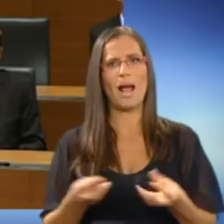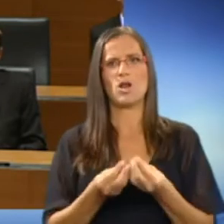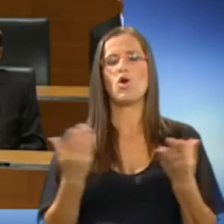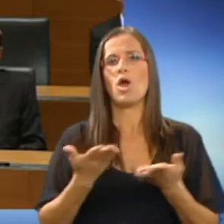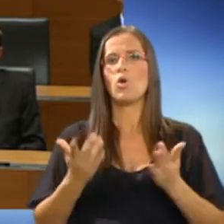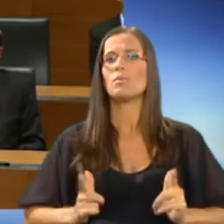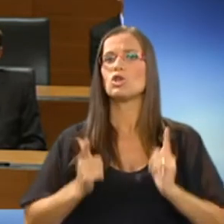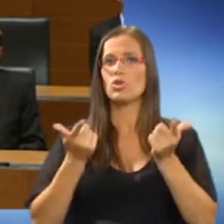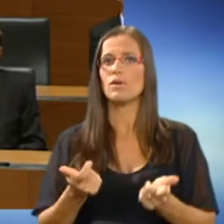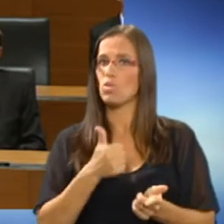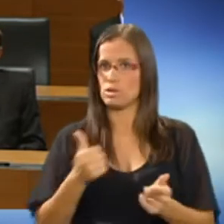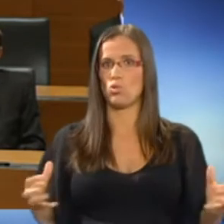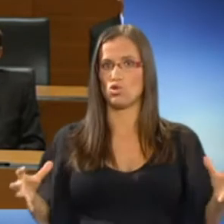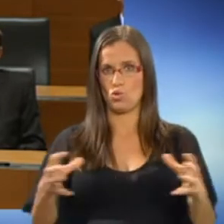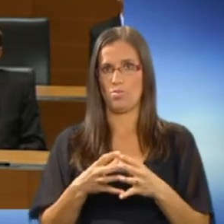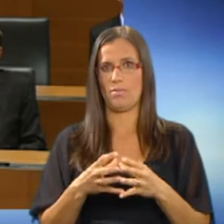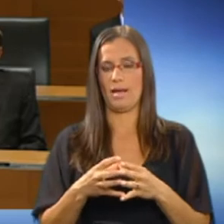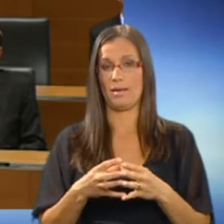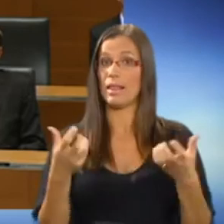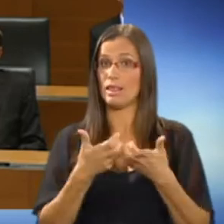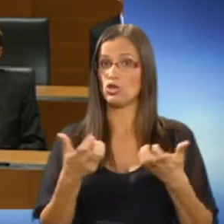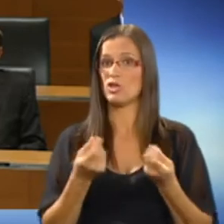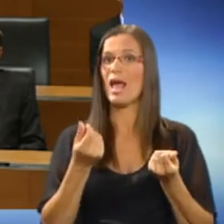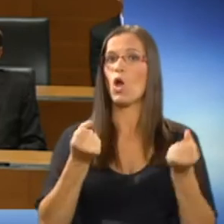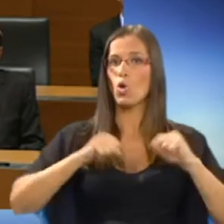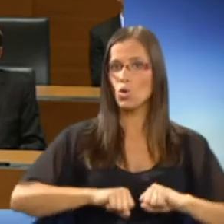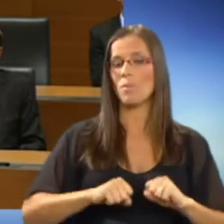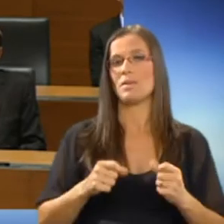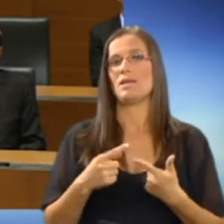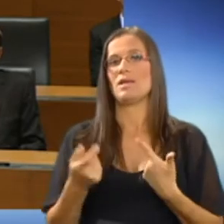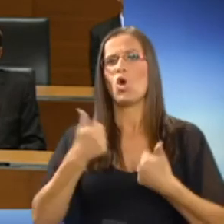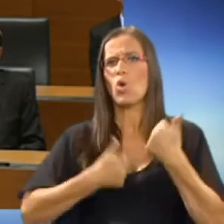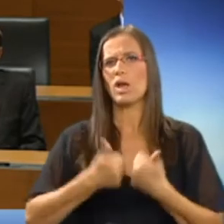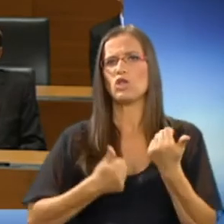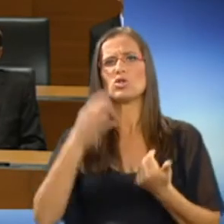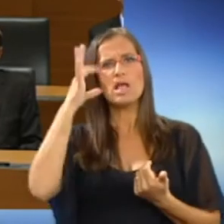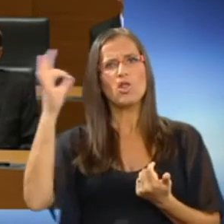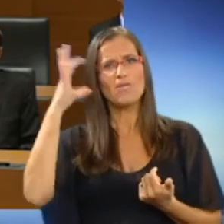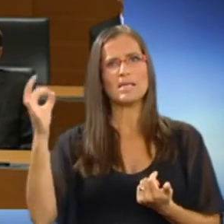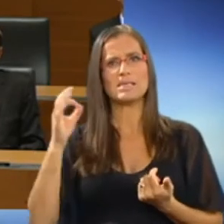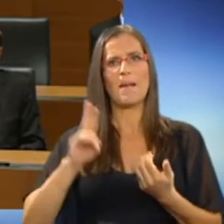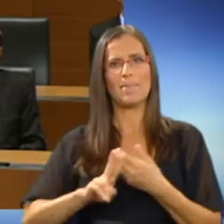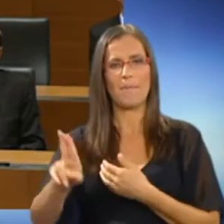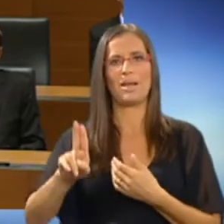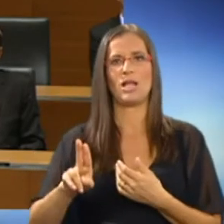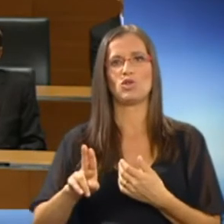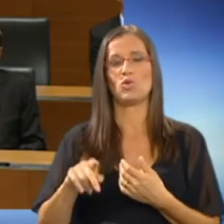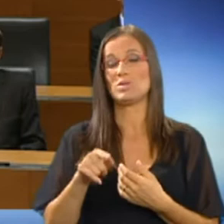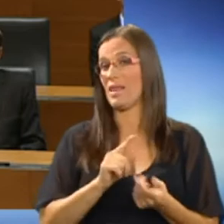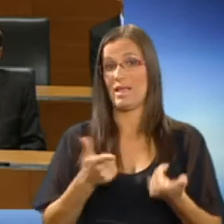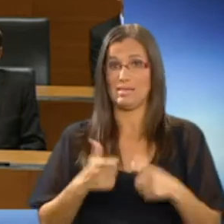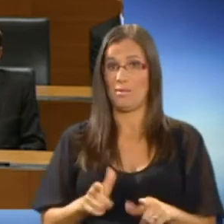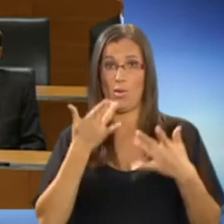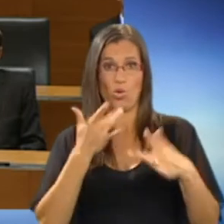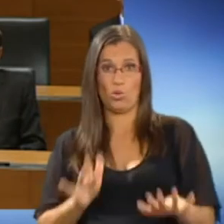lahko preživimo le skupaj. Tržni ekonomiji, konkurenčnosti, inovacijami na predku se nam reč ne